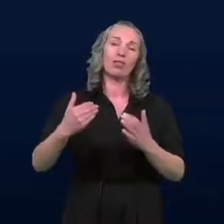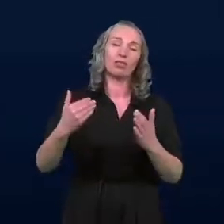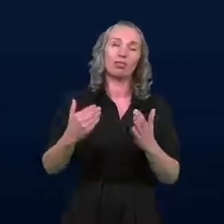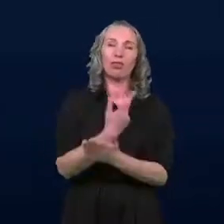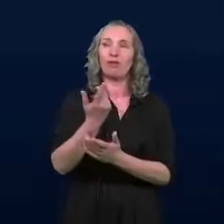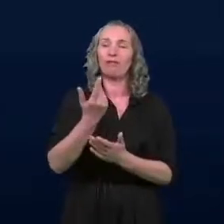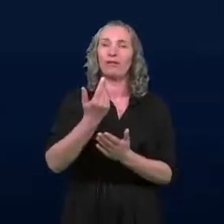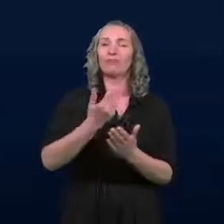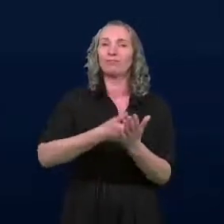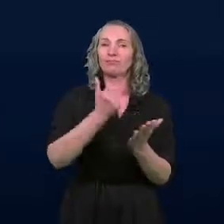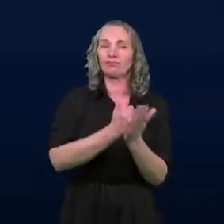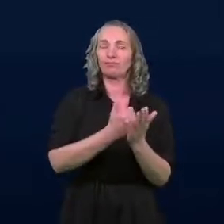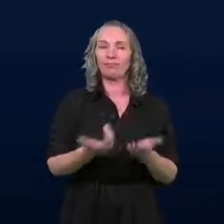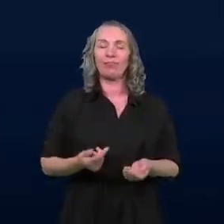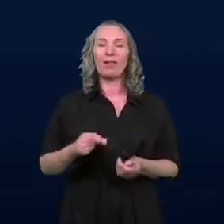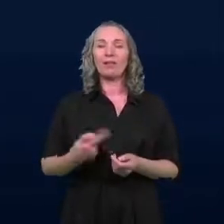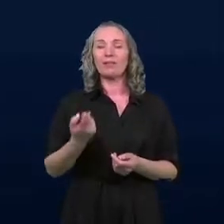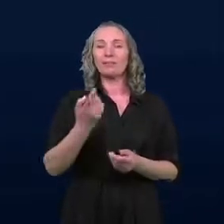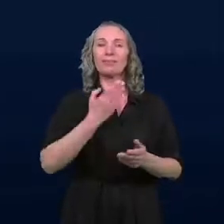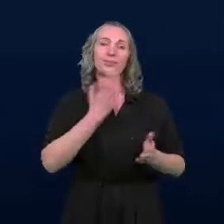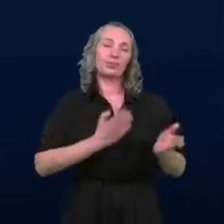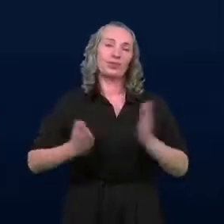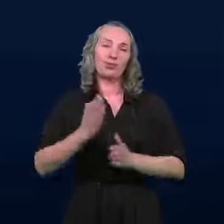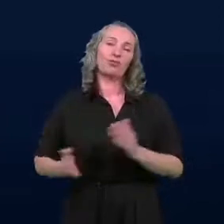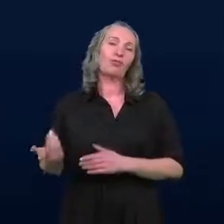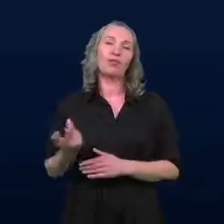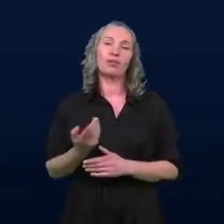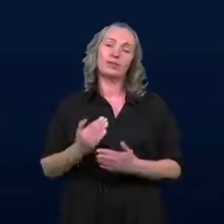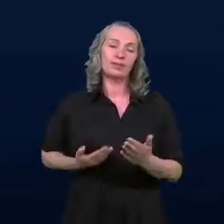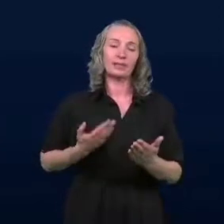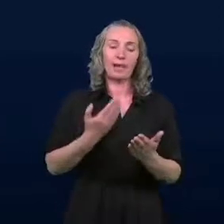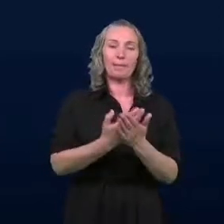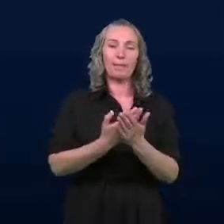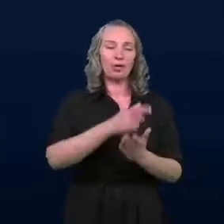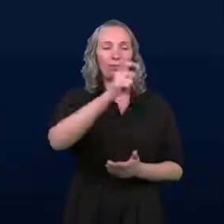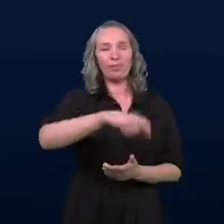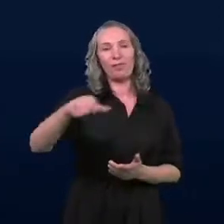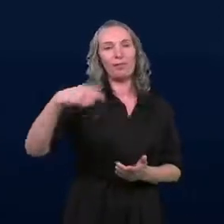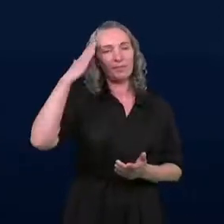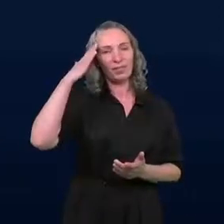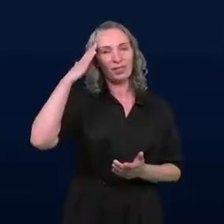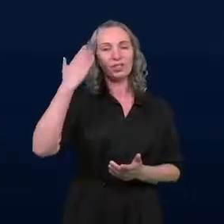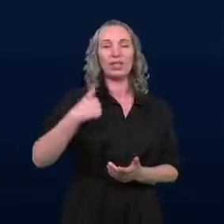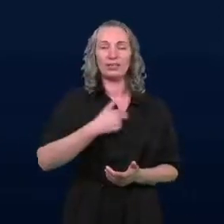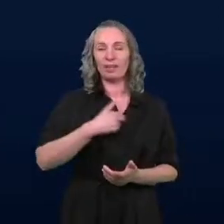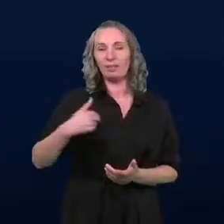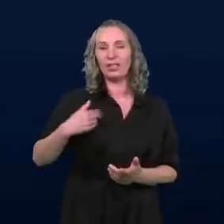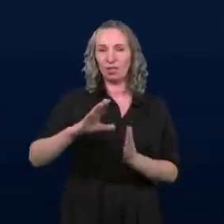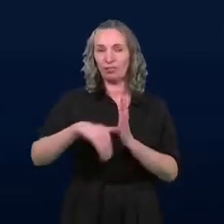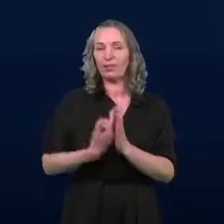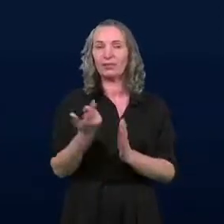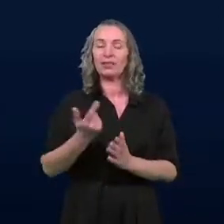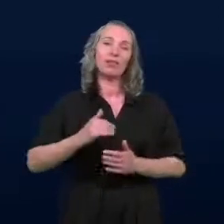zasady. No chociażby z tego względu, że przygotowujemy się do zaproponowania mieszkańcom naszego miasta takich